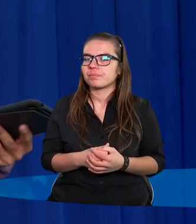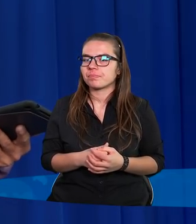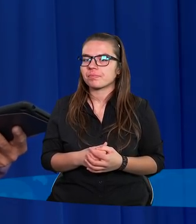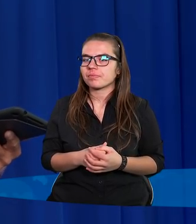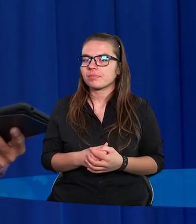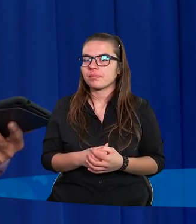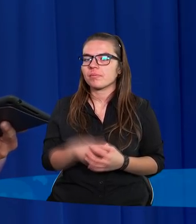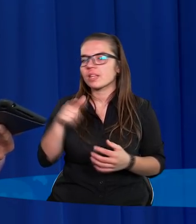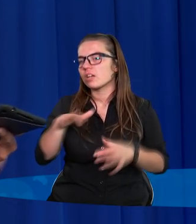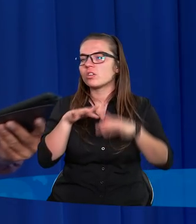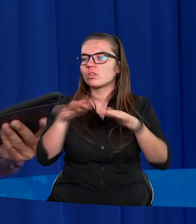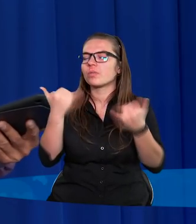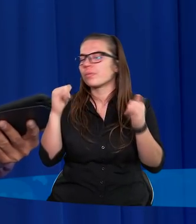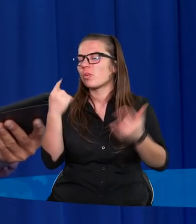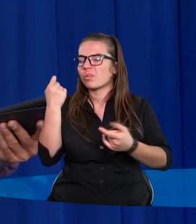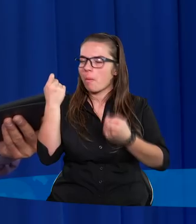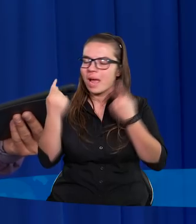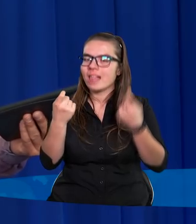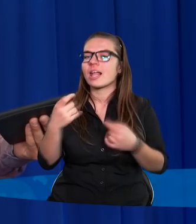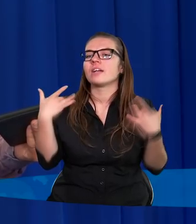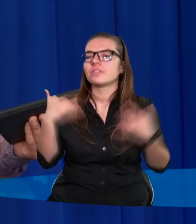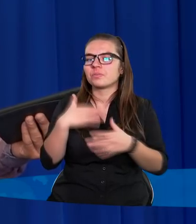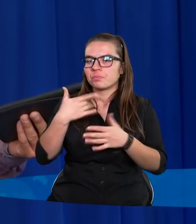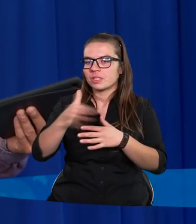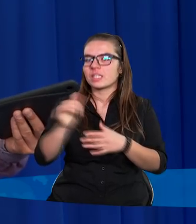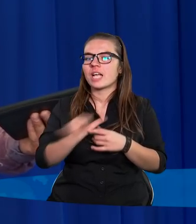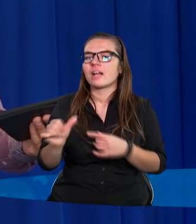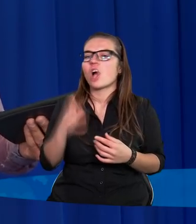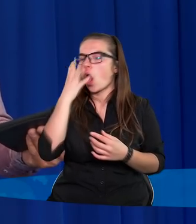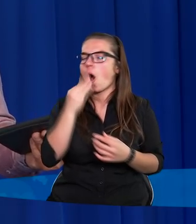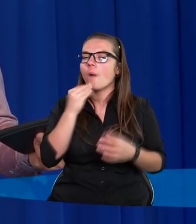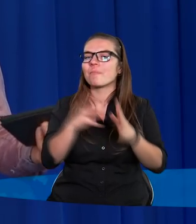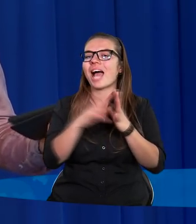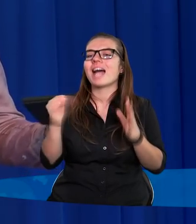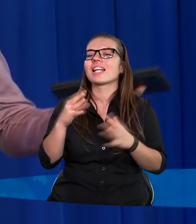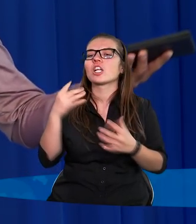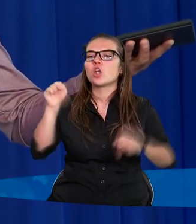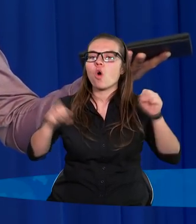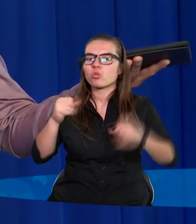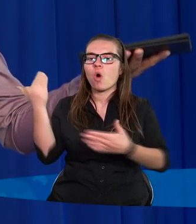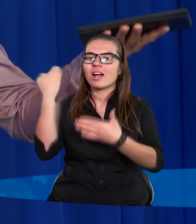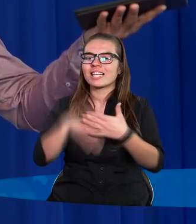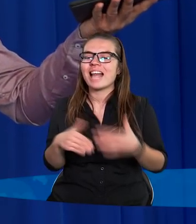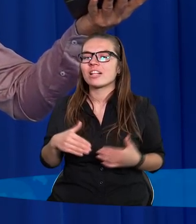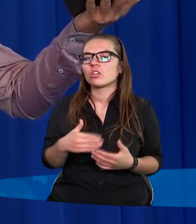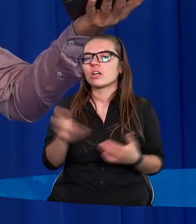Przewija się to w wielu momentach. Od na przykład obraz Sądu Ostatecznego, kiedy mamy wagę i te